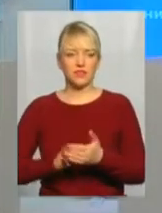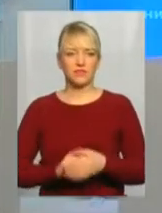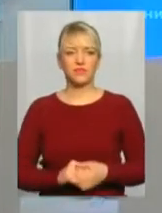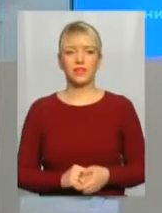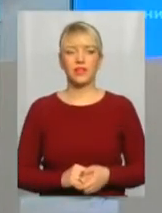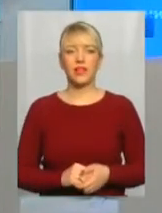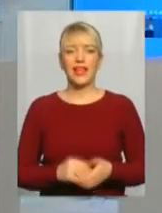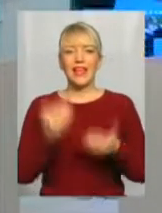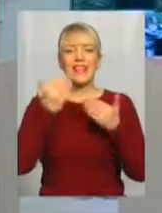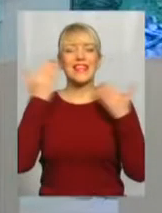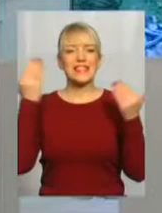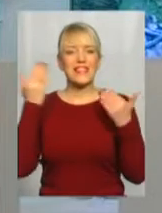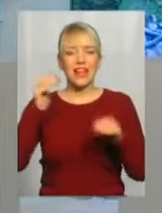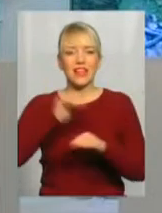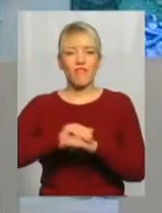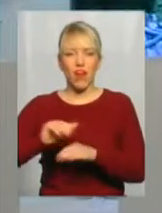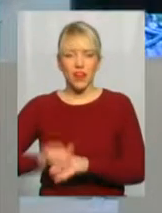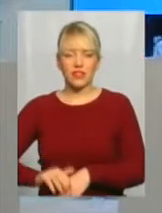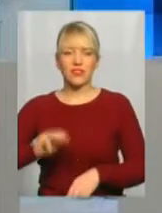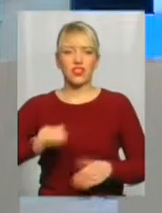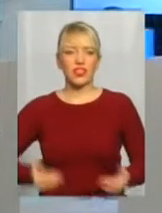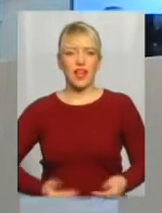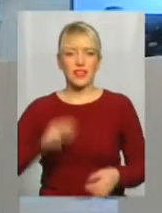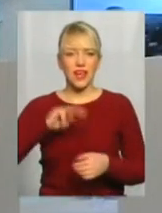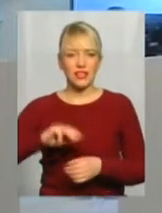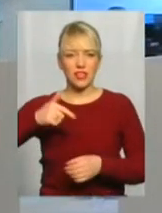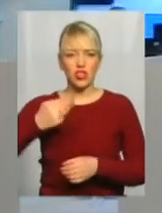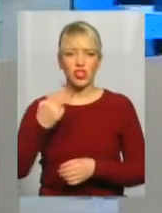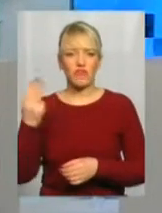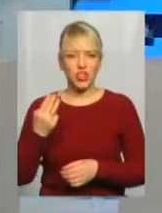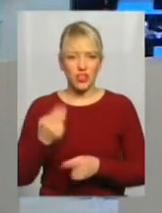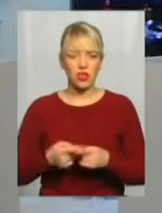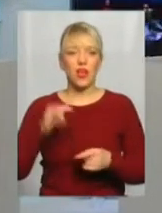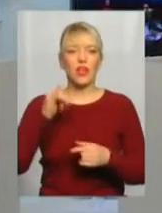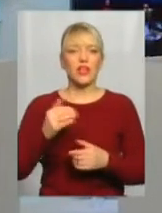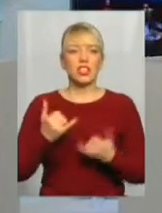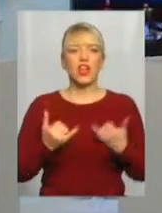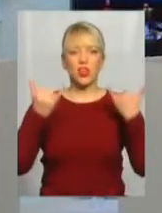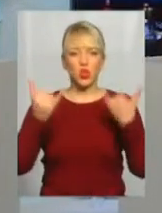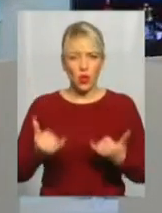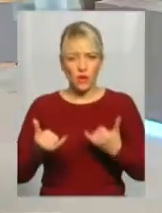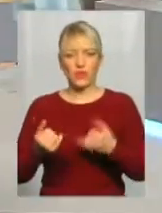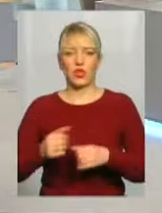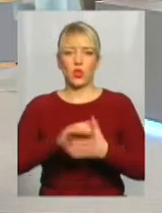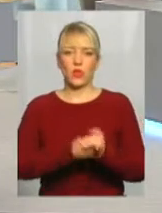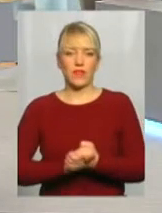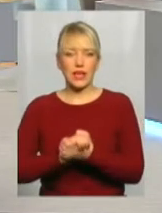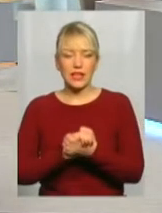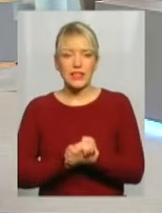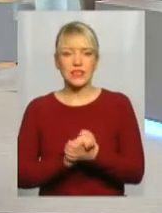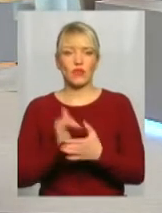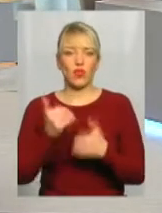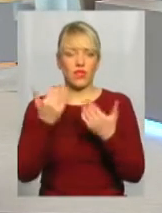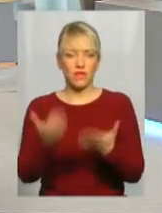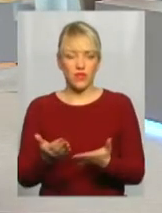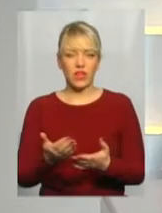Незнаних фактів життя Тараса Шевченка, шановне товариство, і ви, пані Олено, більш,